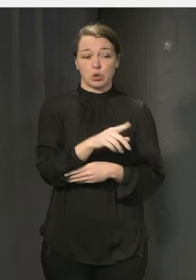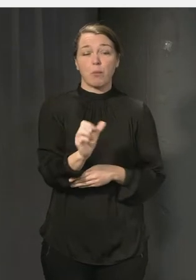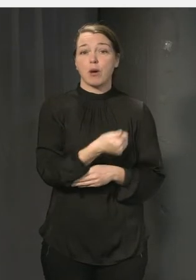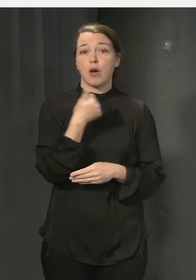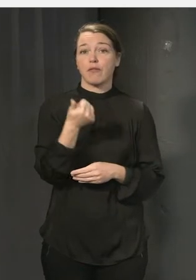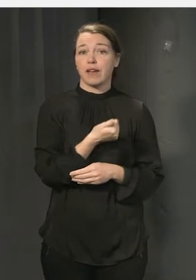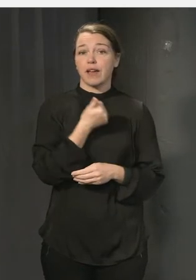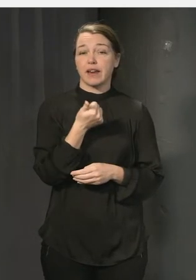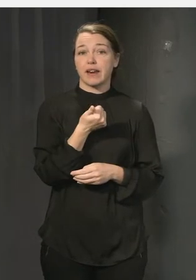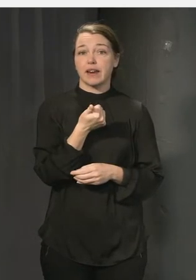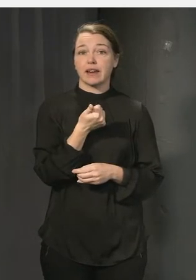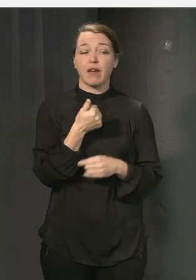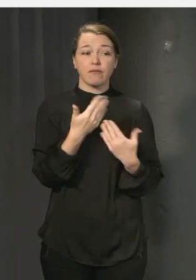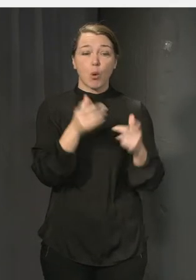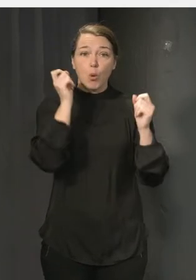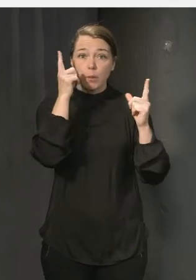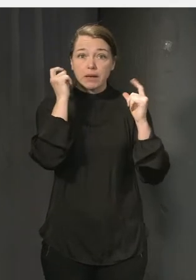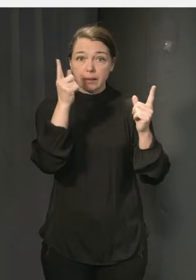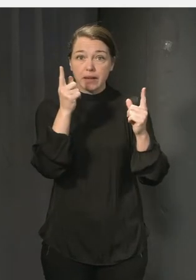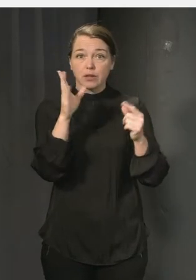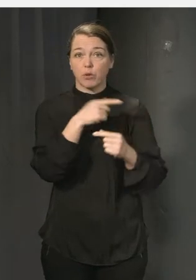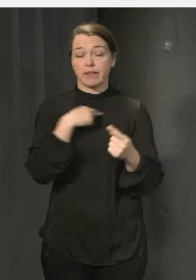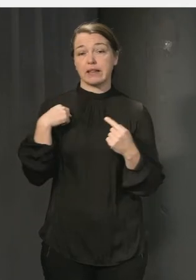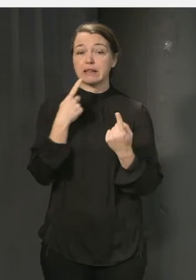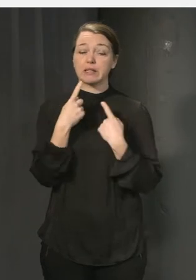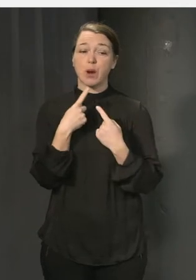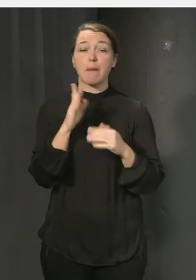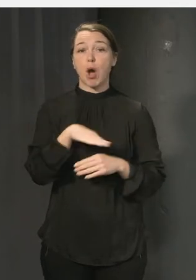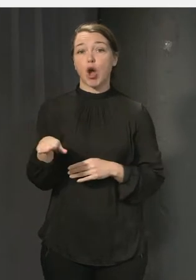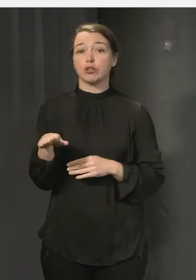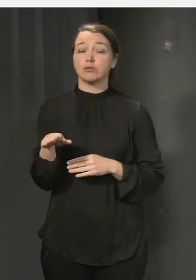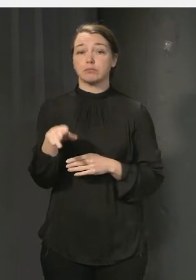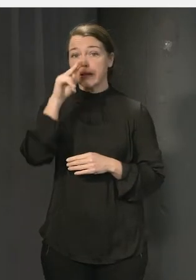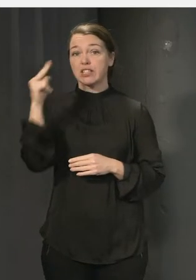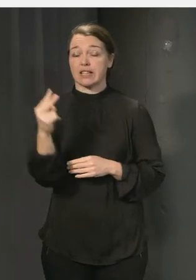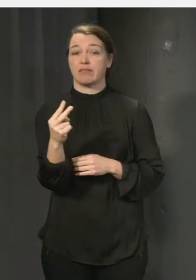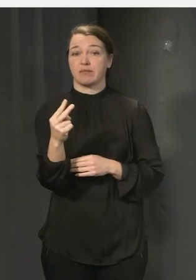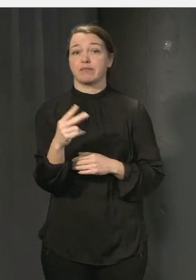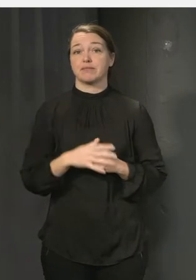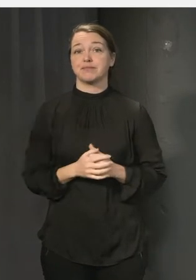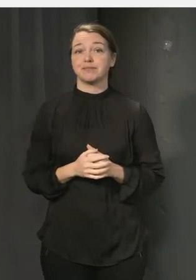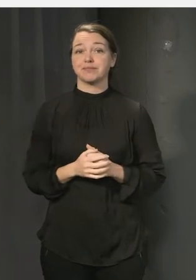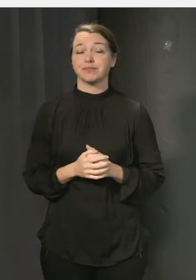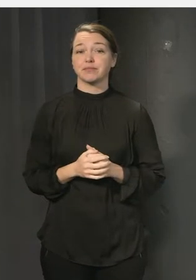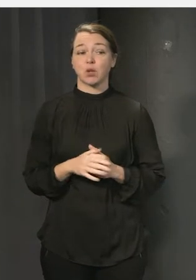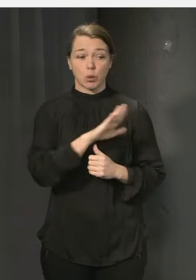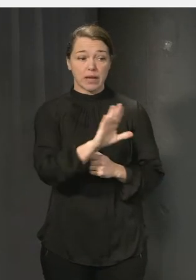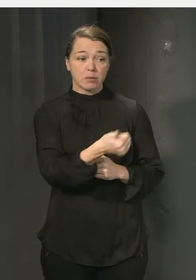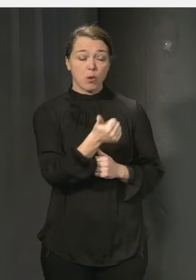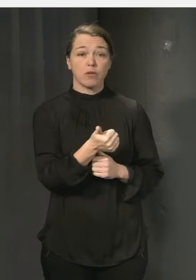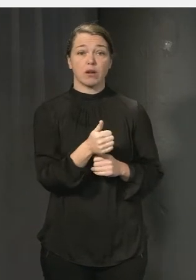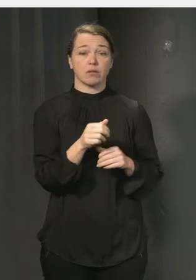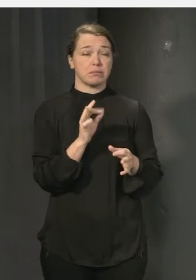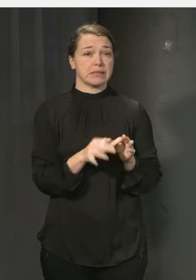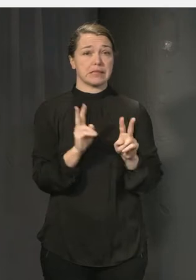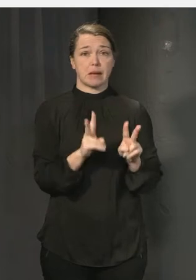få uppmärksamhet när man pratar om barn generellt. Deras behov är såklart likadana som andras barn